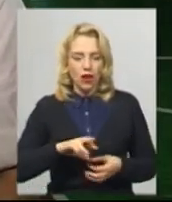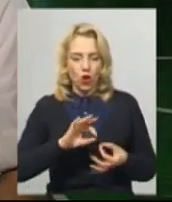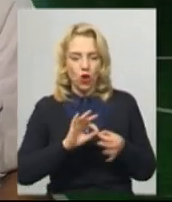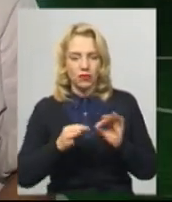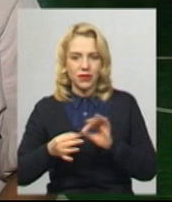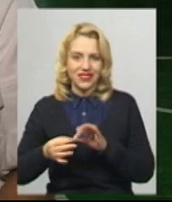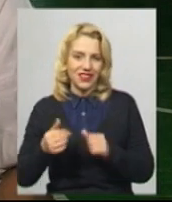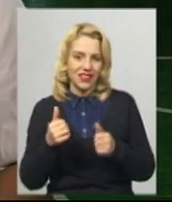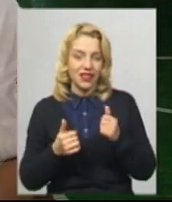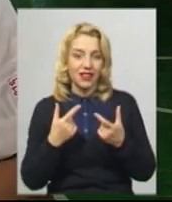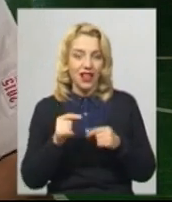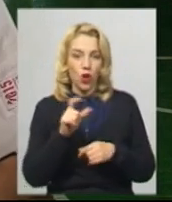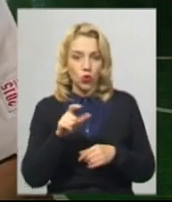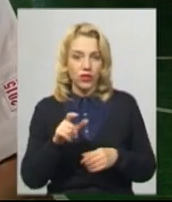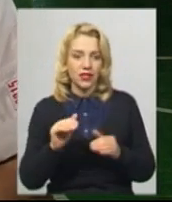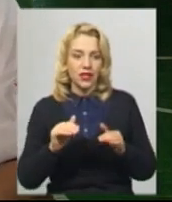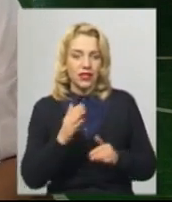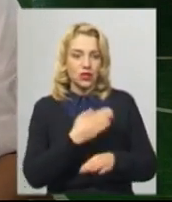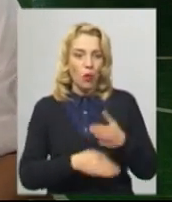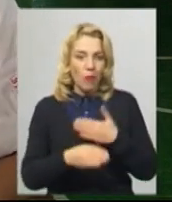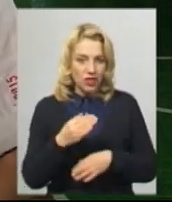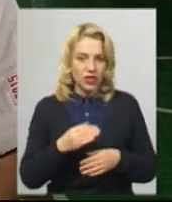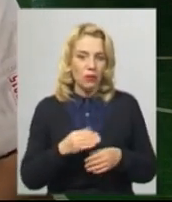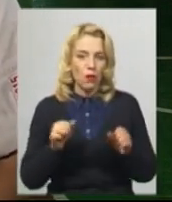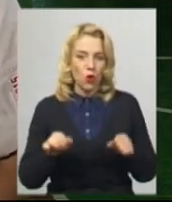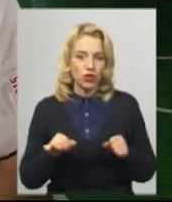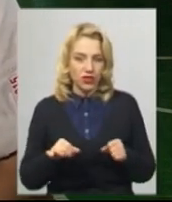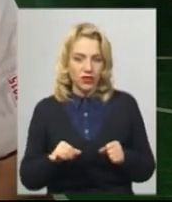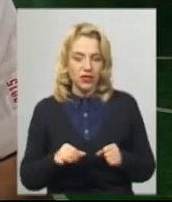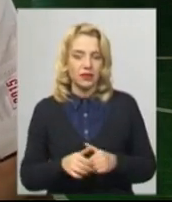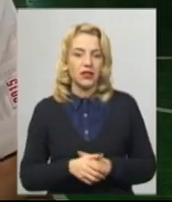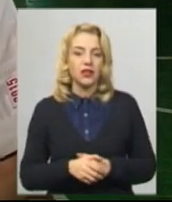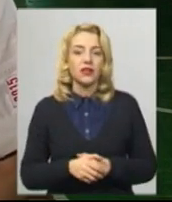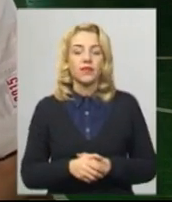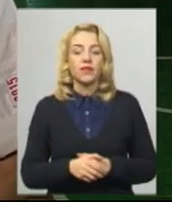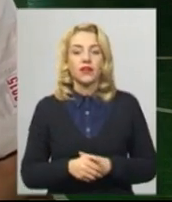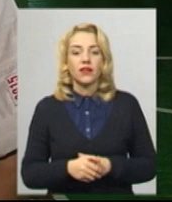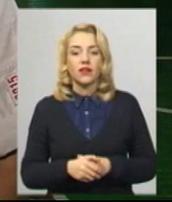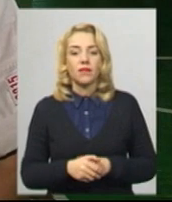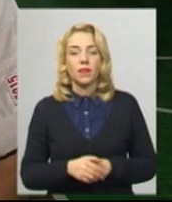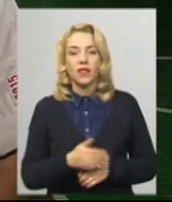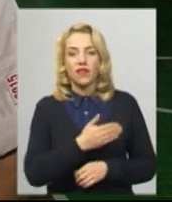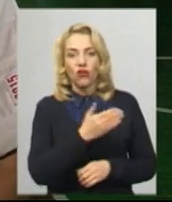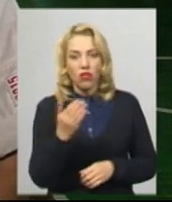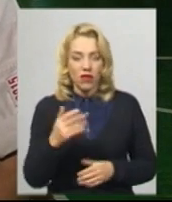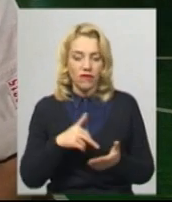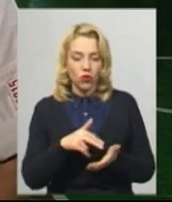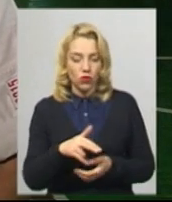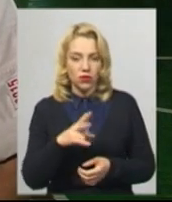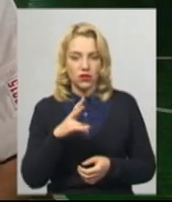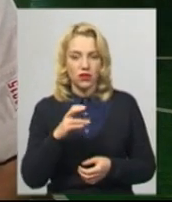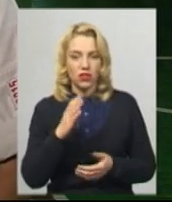де люди там з певними, скажімо, обмеженими можливостями, вони виходять, в них є час